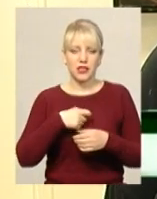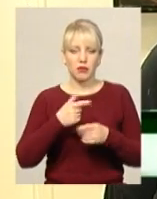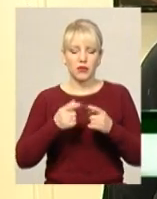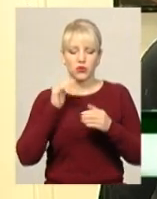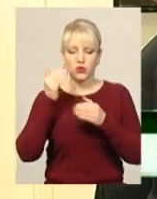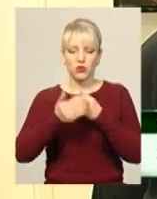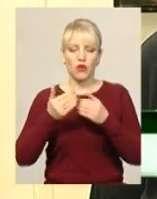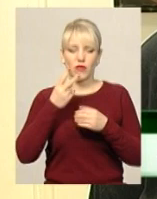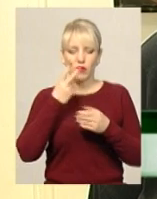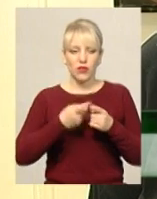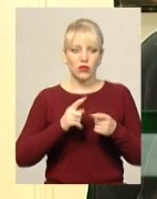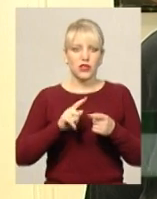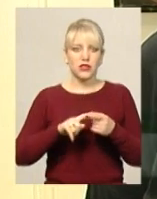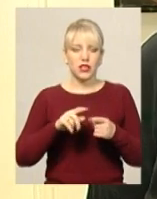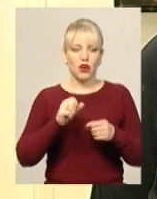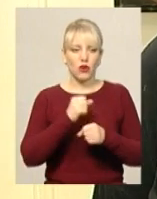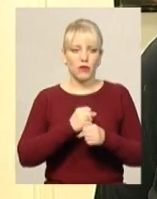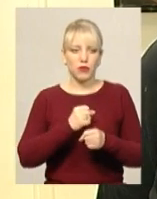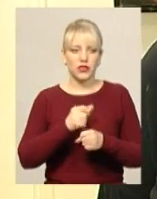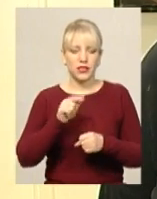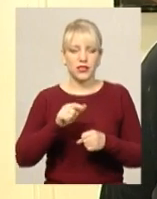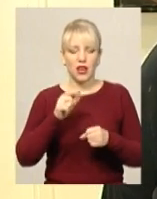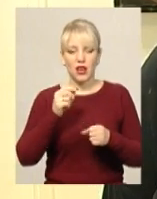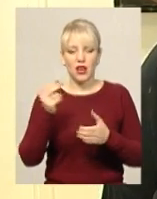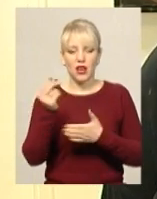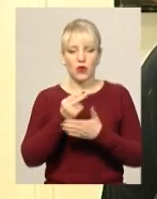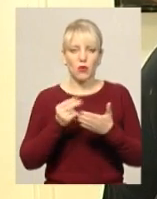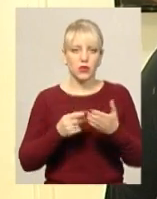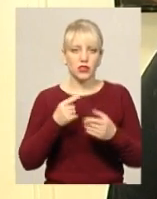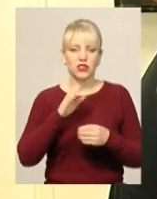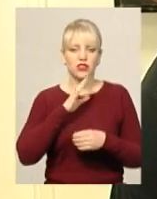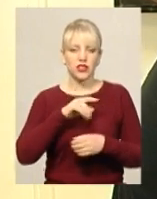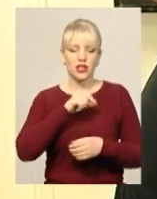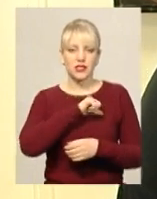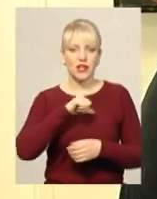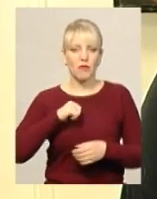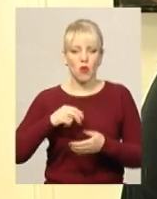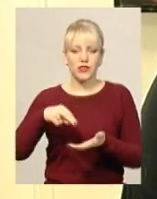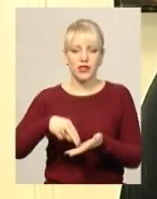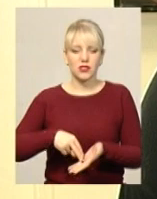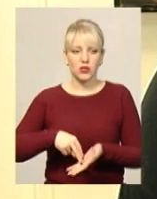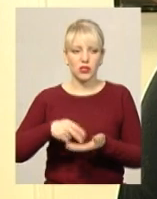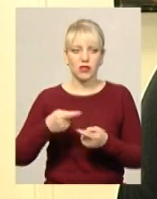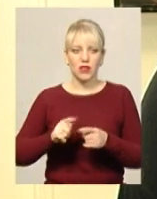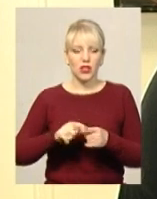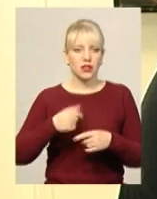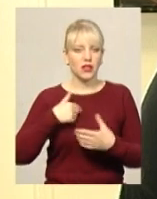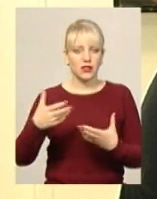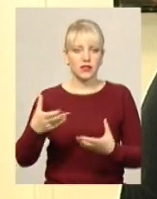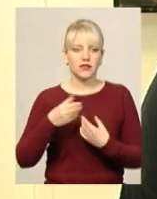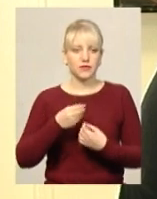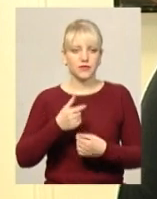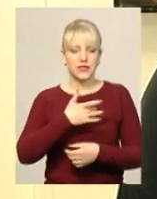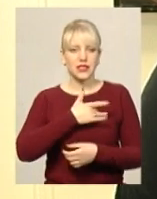по її роботах. І оця робота, де жінка стоїть самотня біля дерева, вона так щемить мені серце. Видно